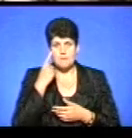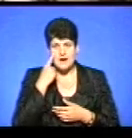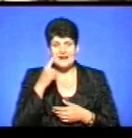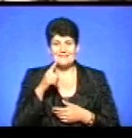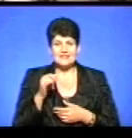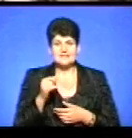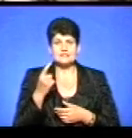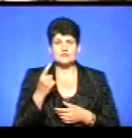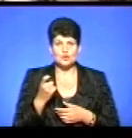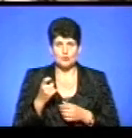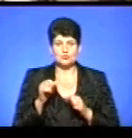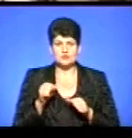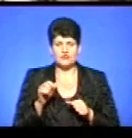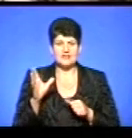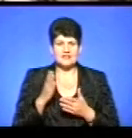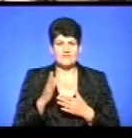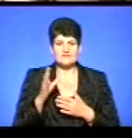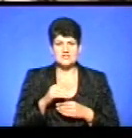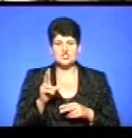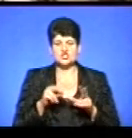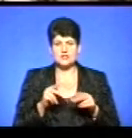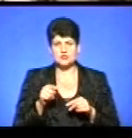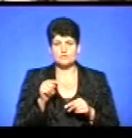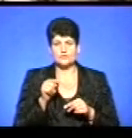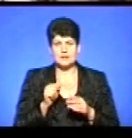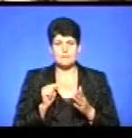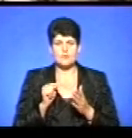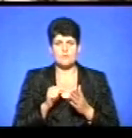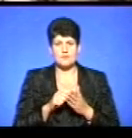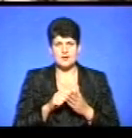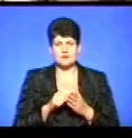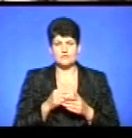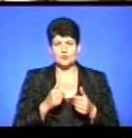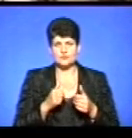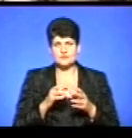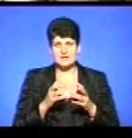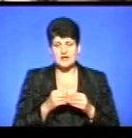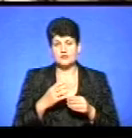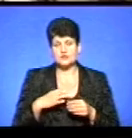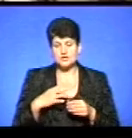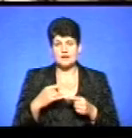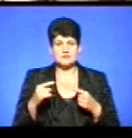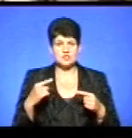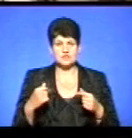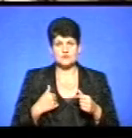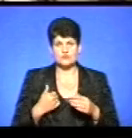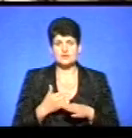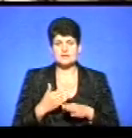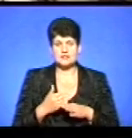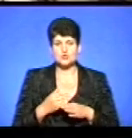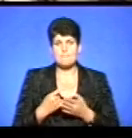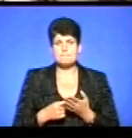зі 100 локтівих, тому є всі шанси, щоб вони перемогли у даному конкурсу. Але очікуємо результати з інших військових частин для того, щоб